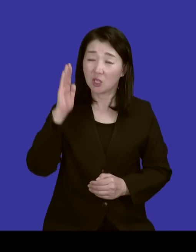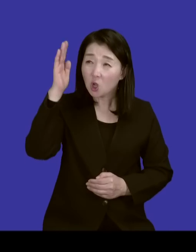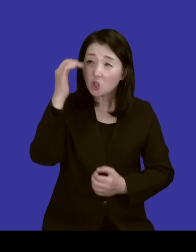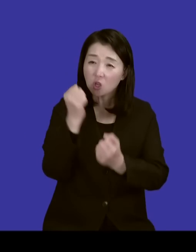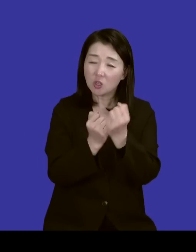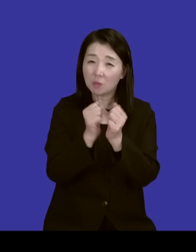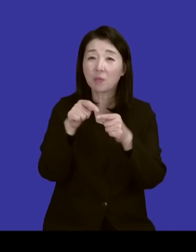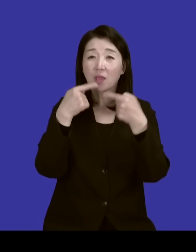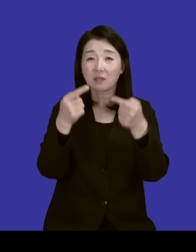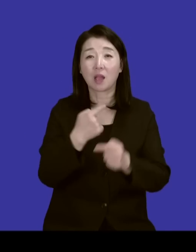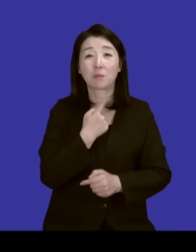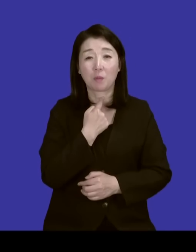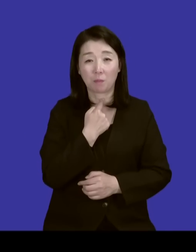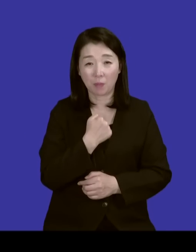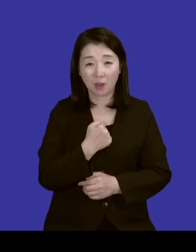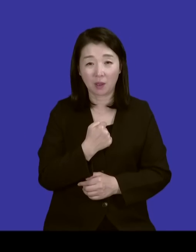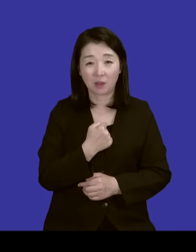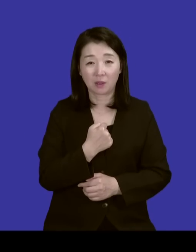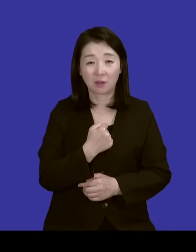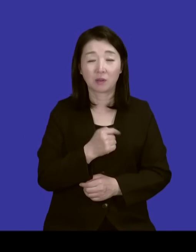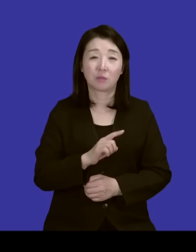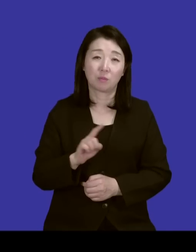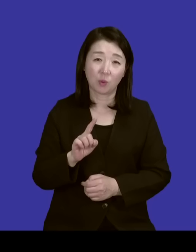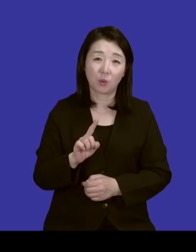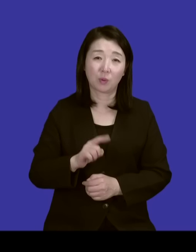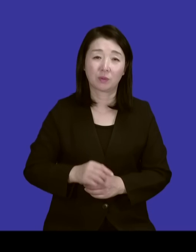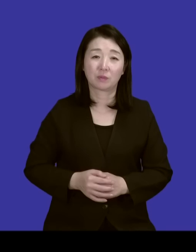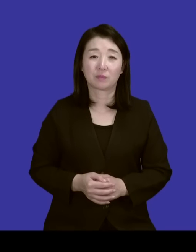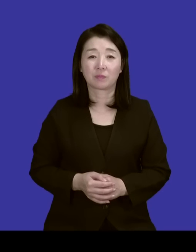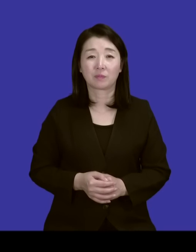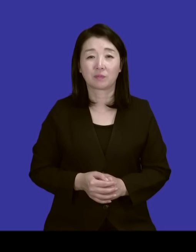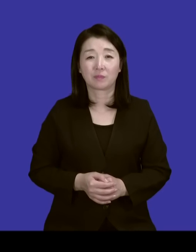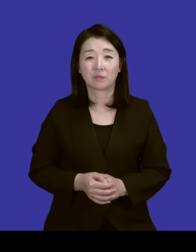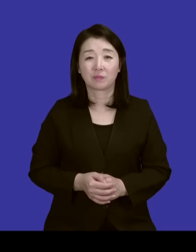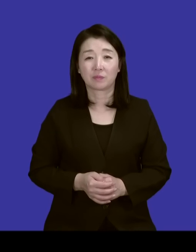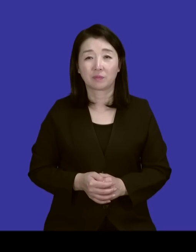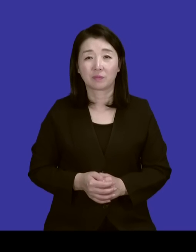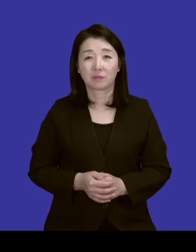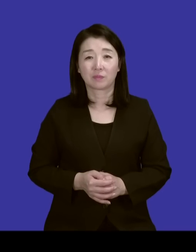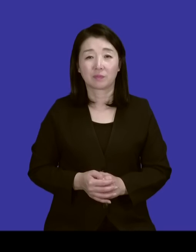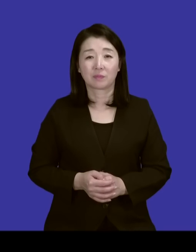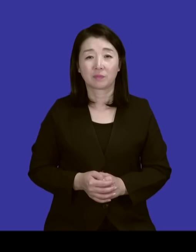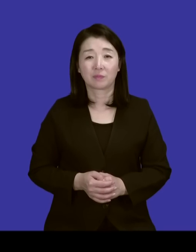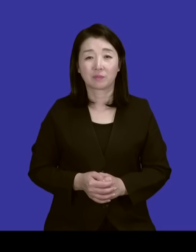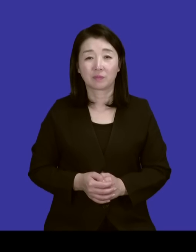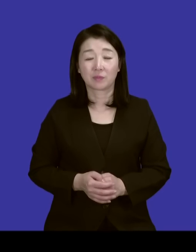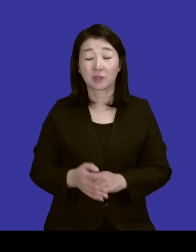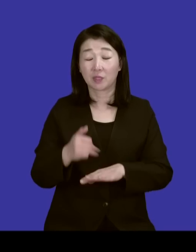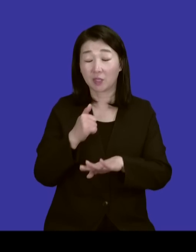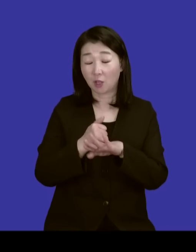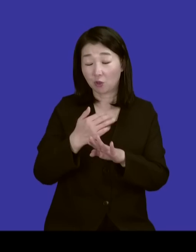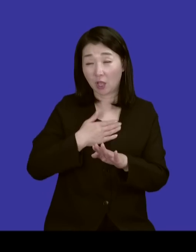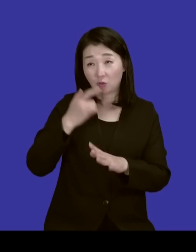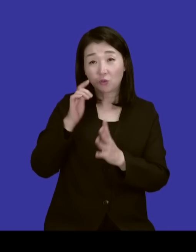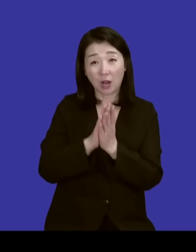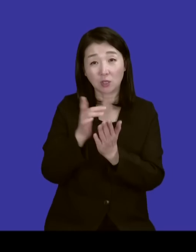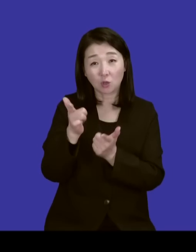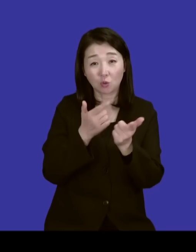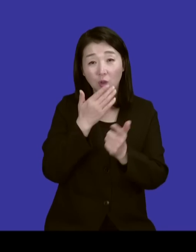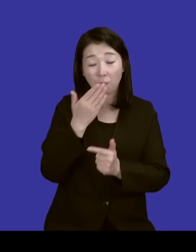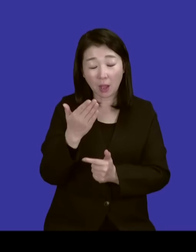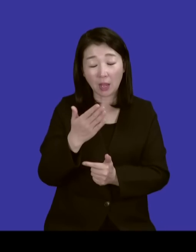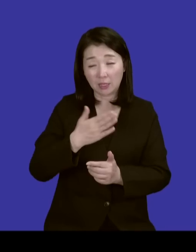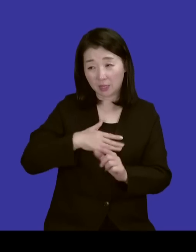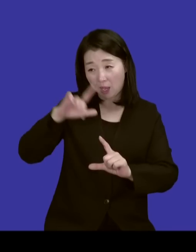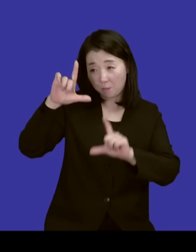그러다가 이제 그게 어느 정도 나중에 이렇게 이렇게 좀 절제가 되면서 모냥이